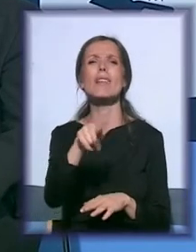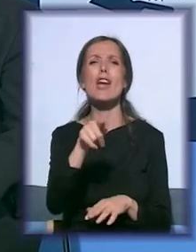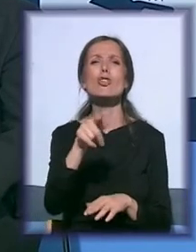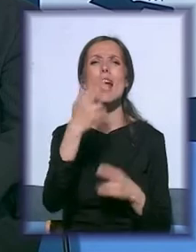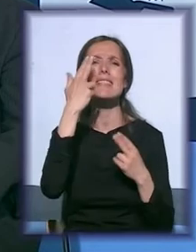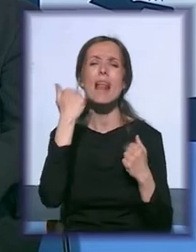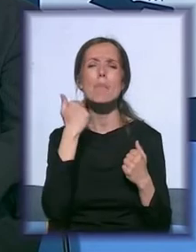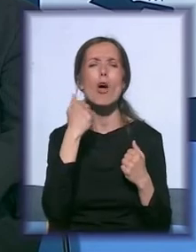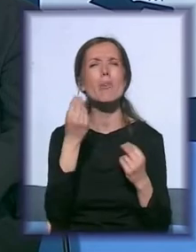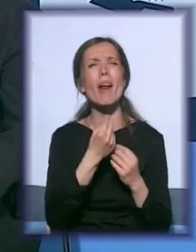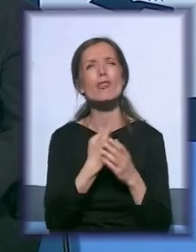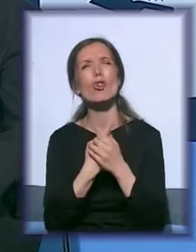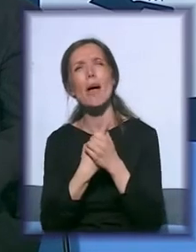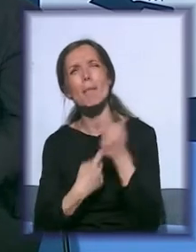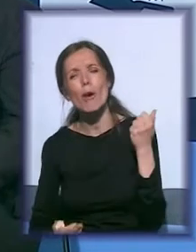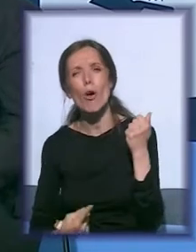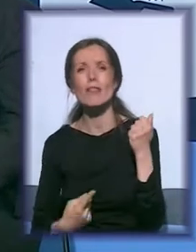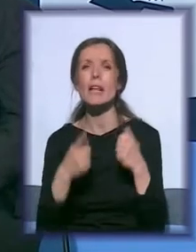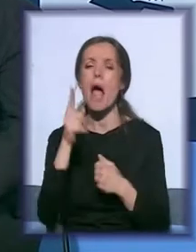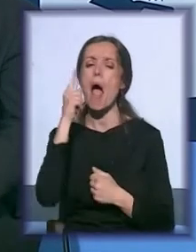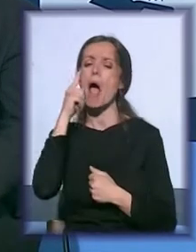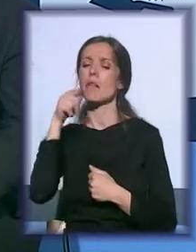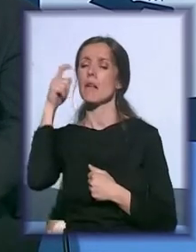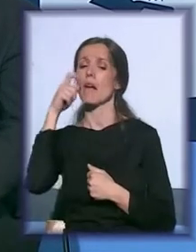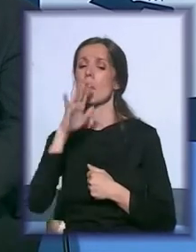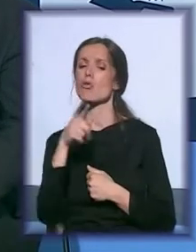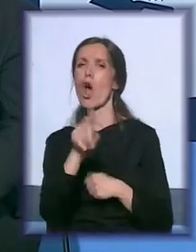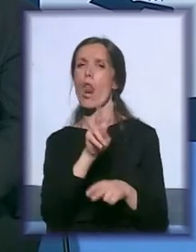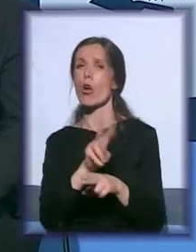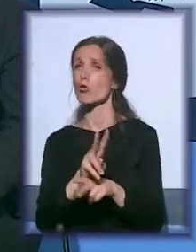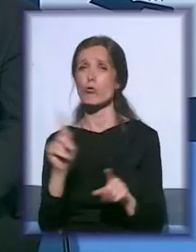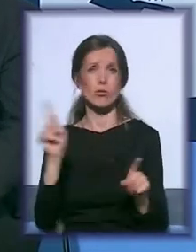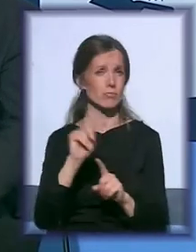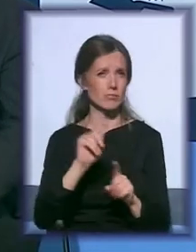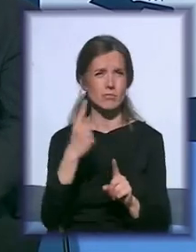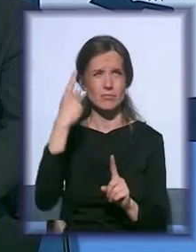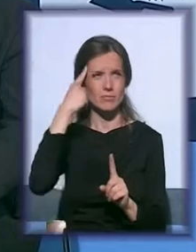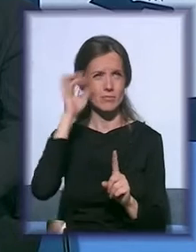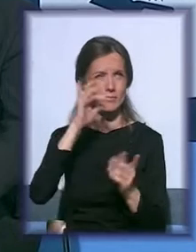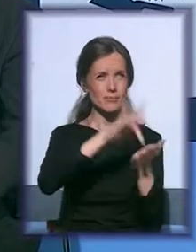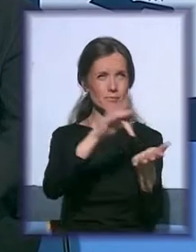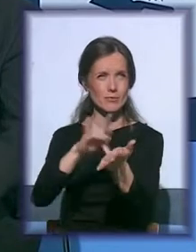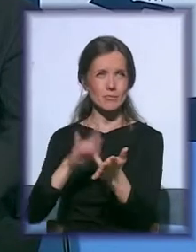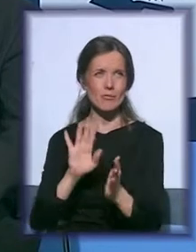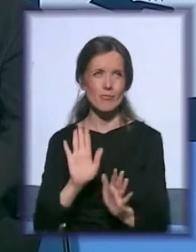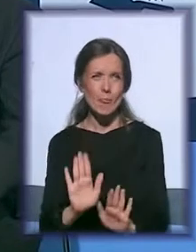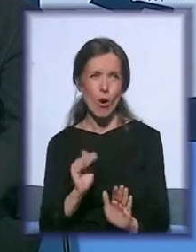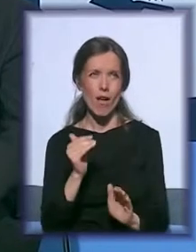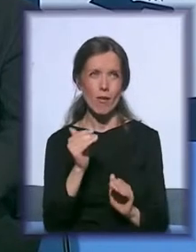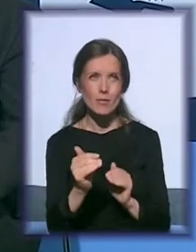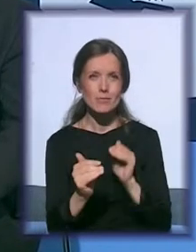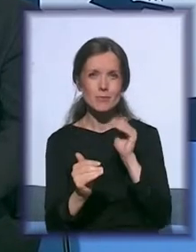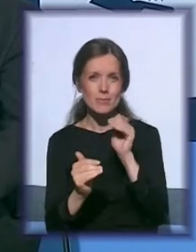kažem pod znakom navoda, a sve misliš da on to možda ne kontroliše. Kontrolišu poziciju, strpljivo grade svoje